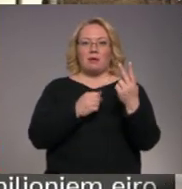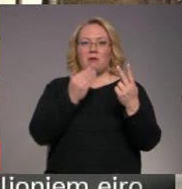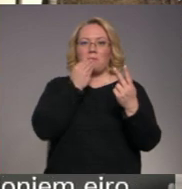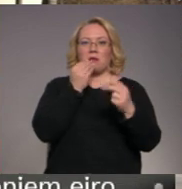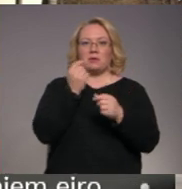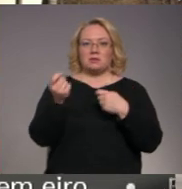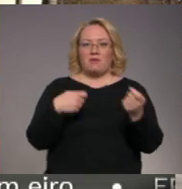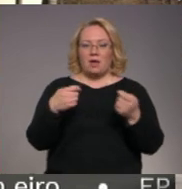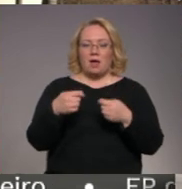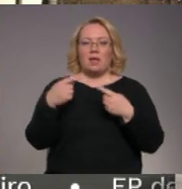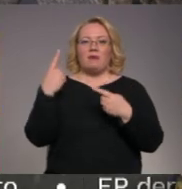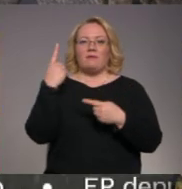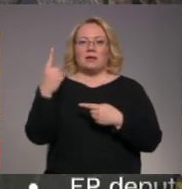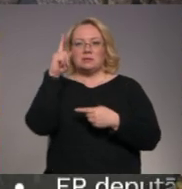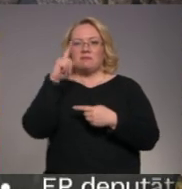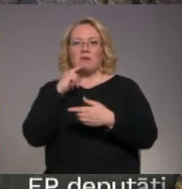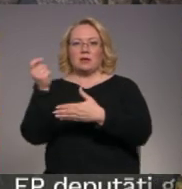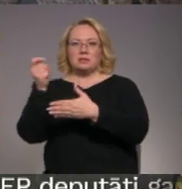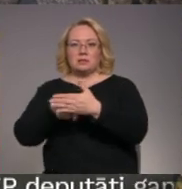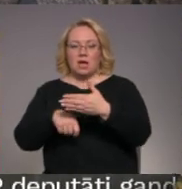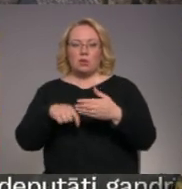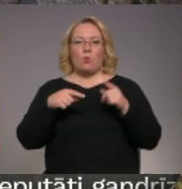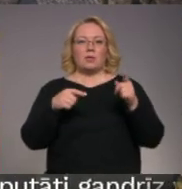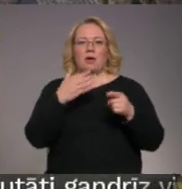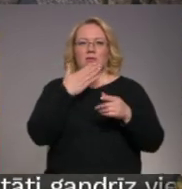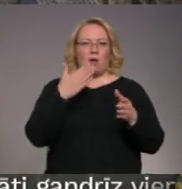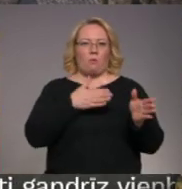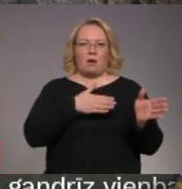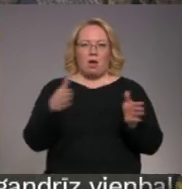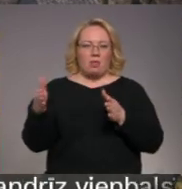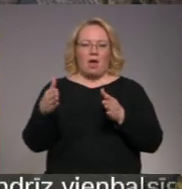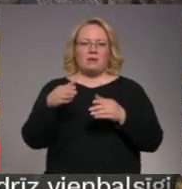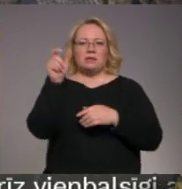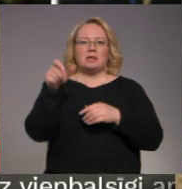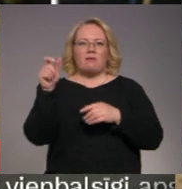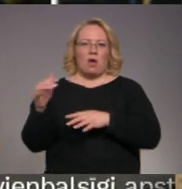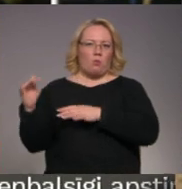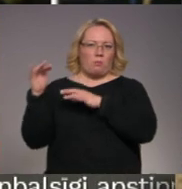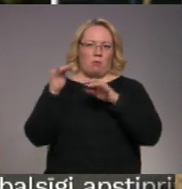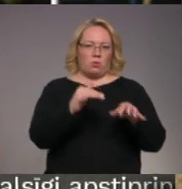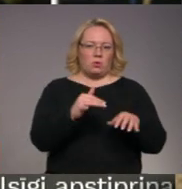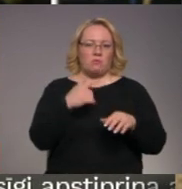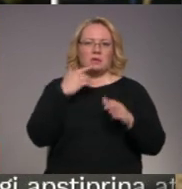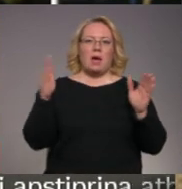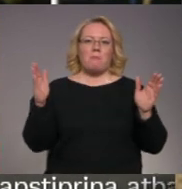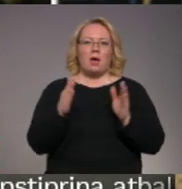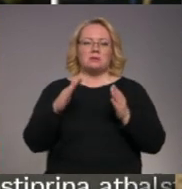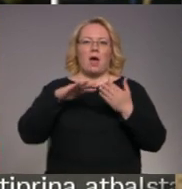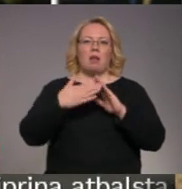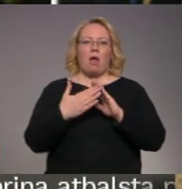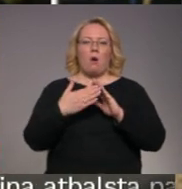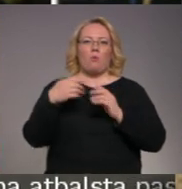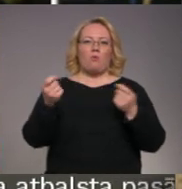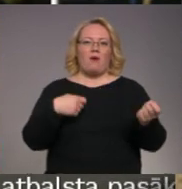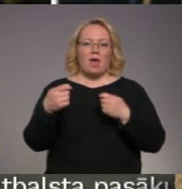veikali, viens sveidēnās ir slēgts, un tie nesot gatavi lielam cilvēku pieplūdumam. Kad mazā lauka veikaliņā ienāk